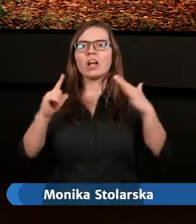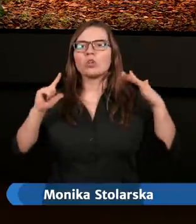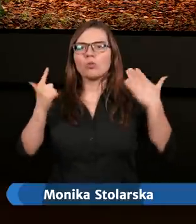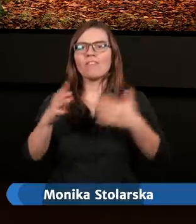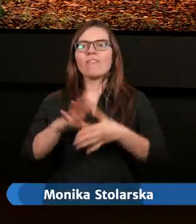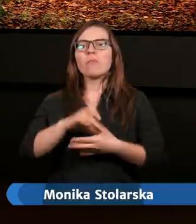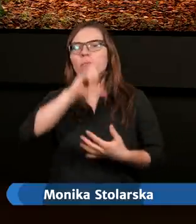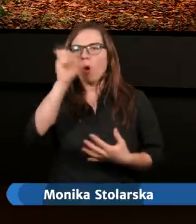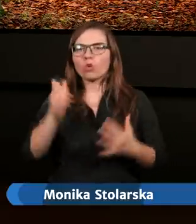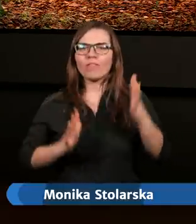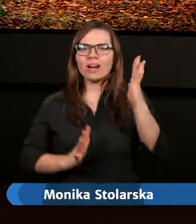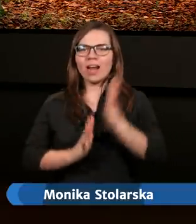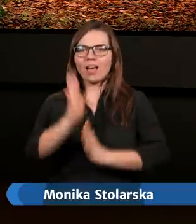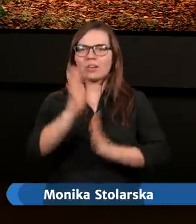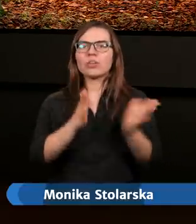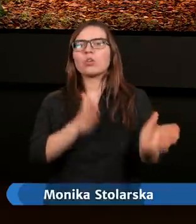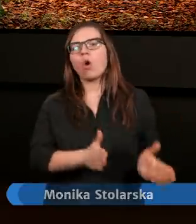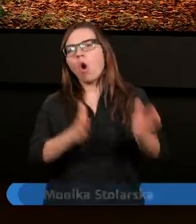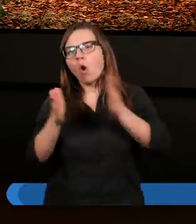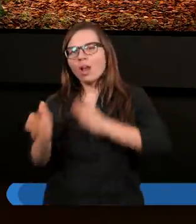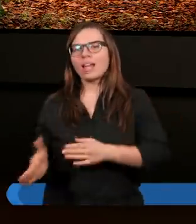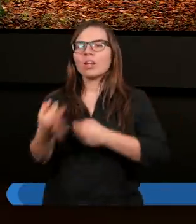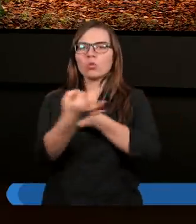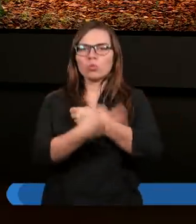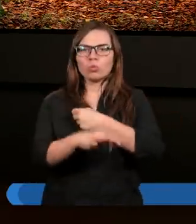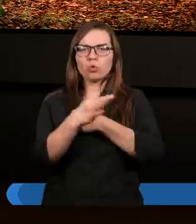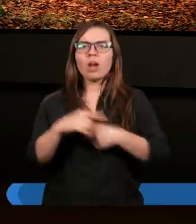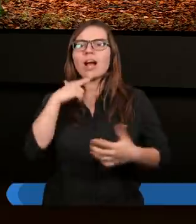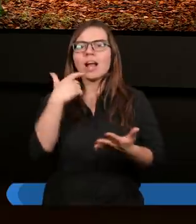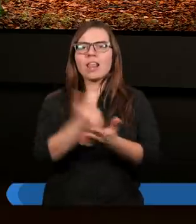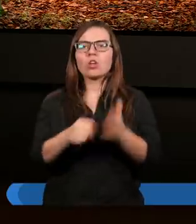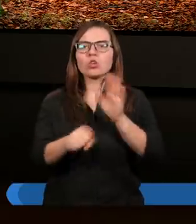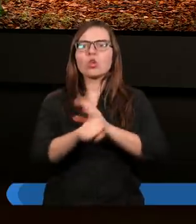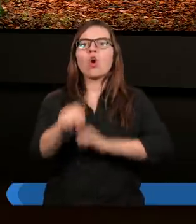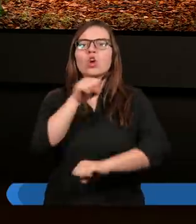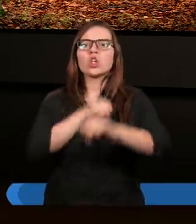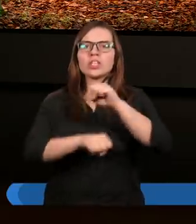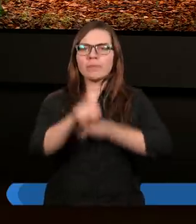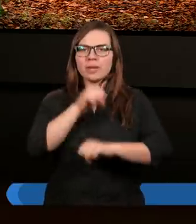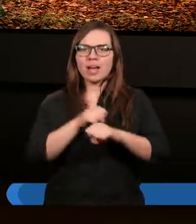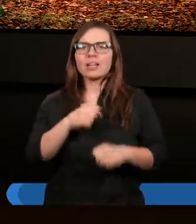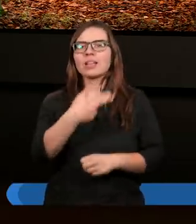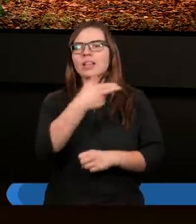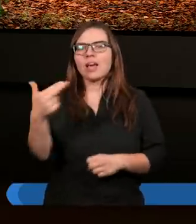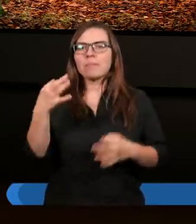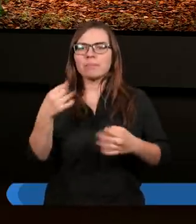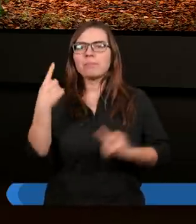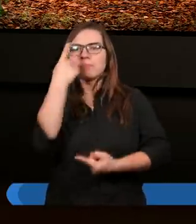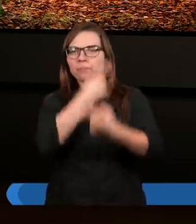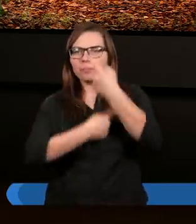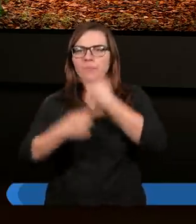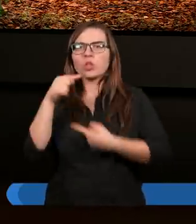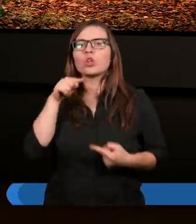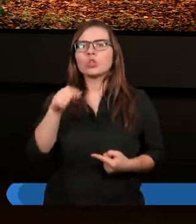Podkowie Leśnej na kolejnym studium listu do Rzymian. Temat dzisiejszego rozważania